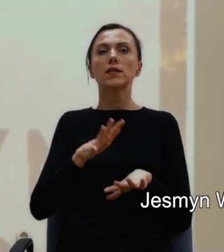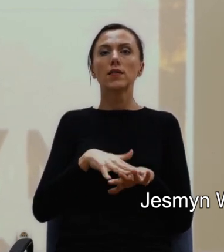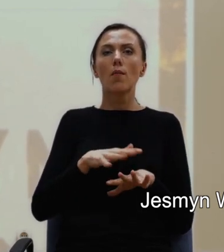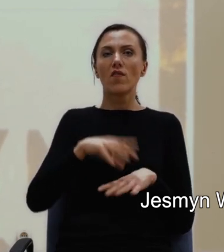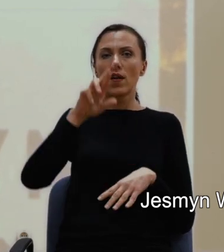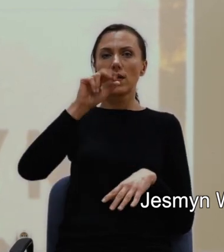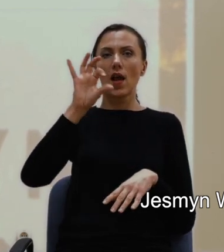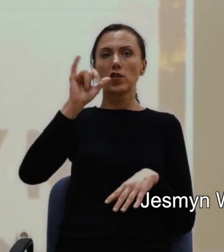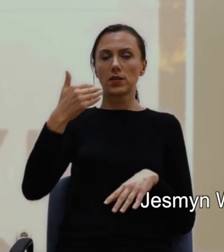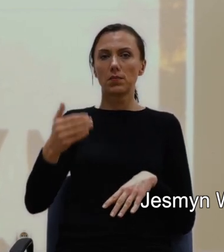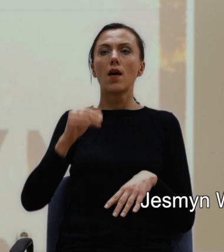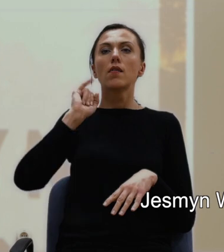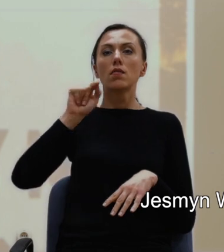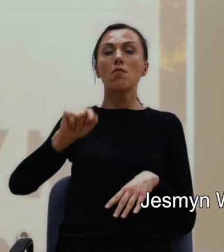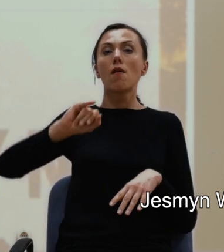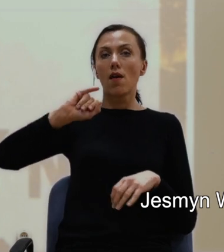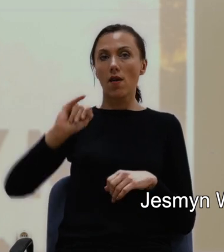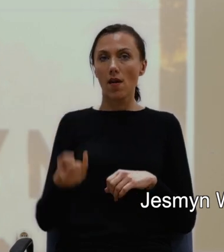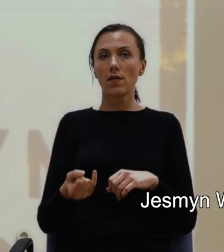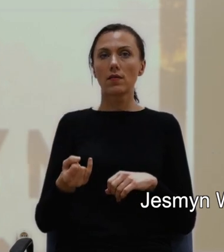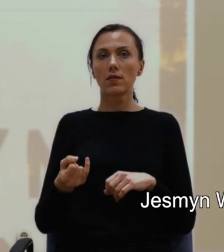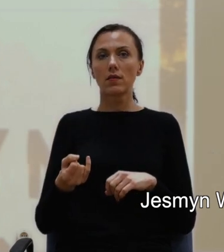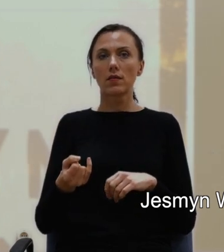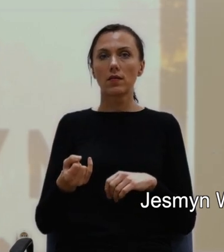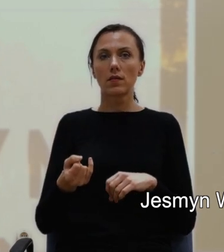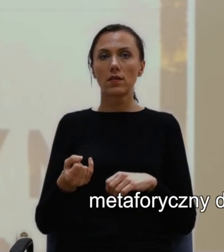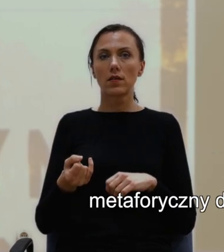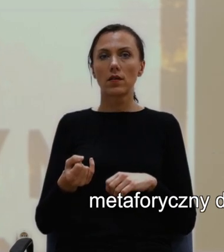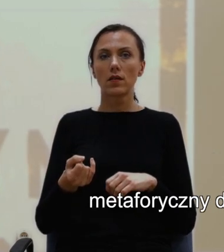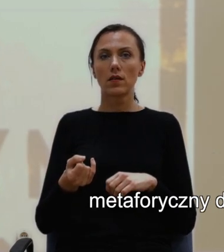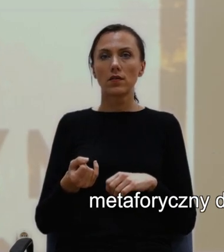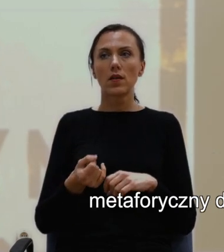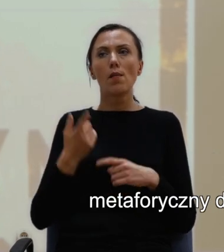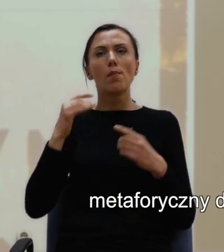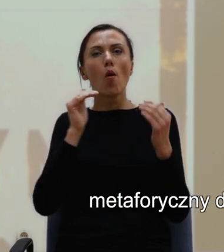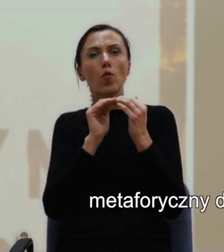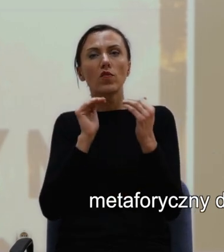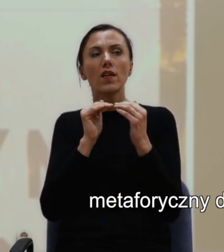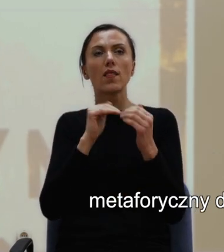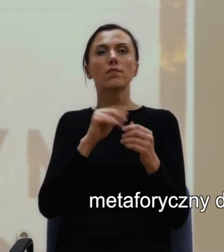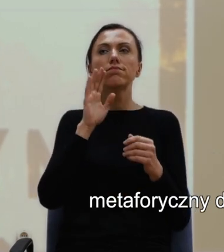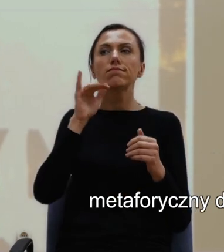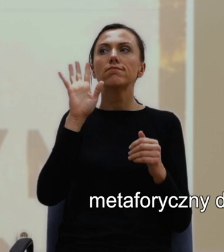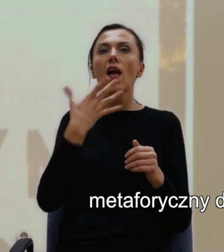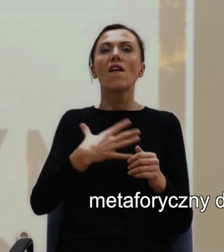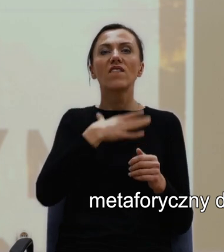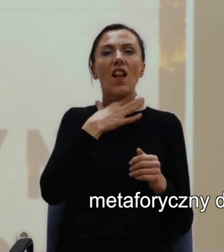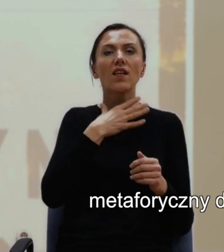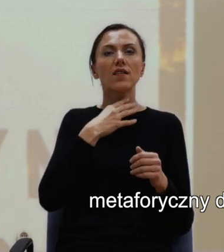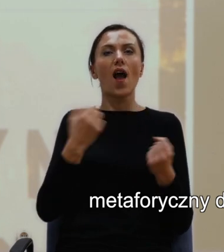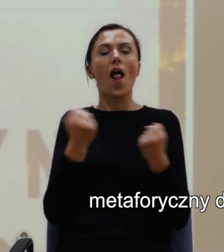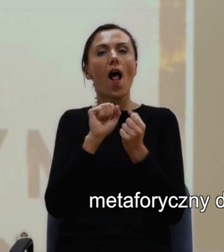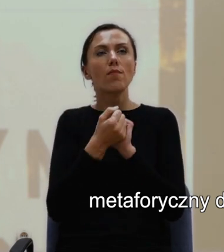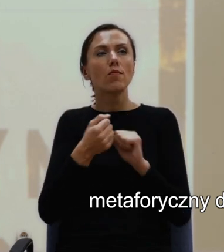metaforyczny wilk, metaforyczny drapieżnik kultury